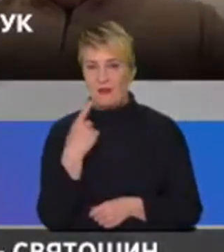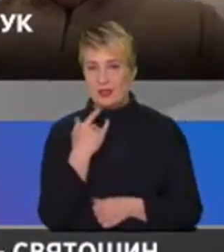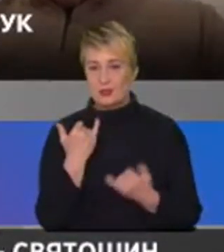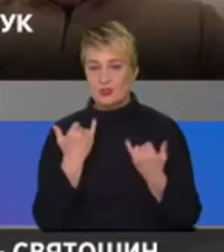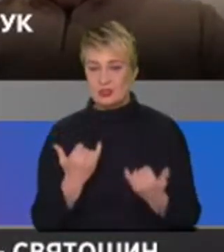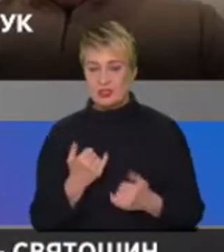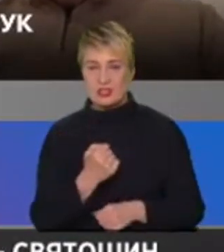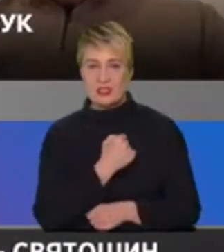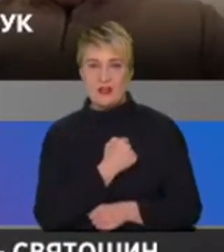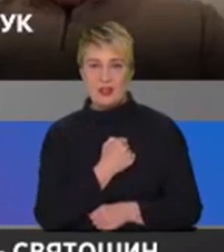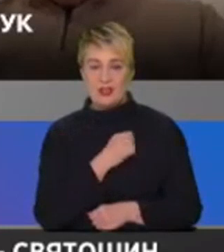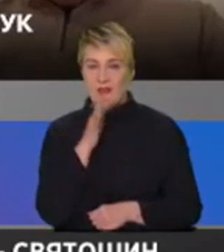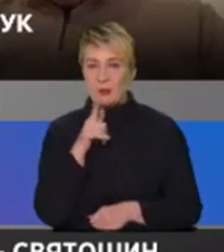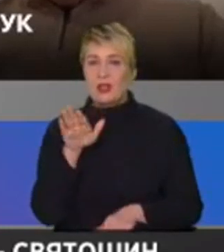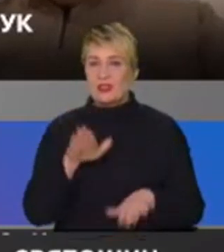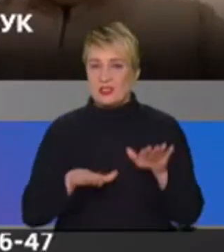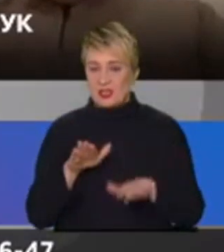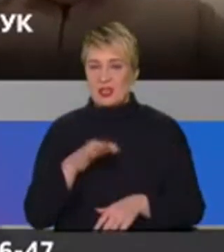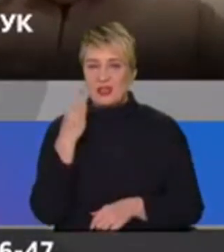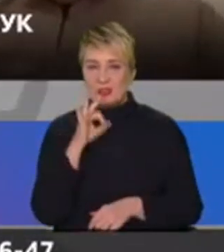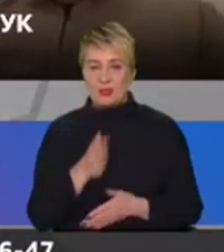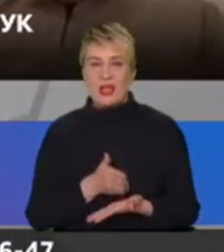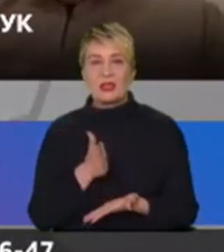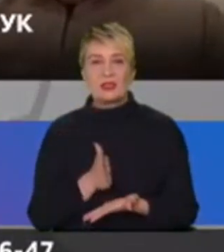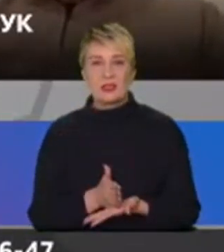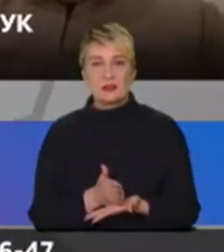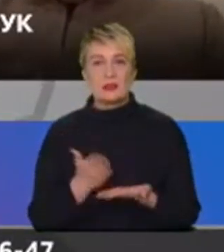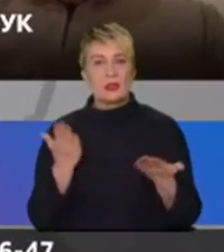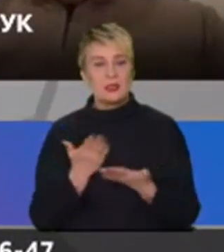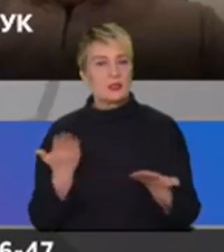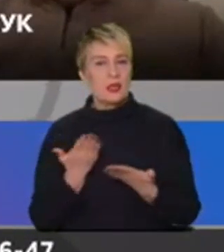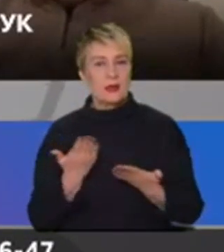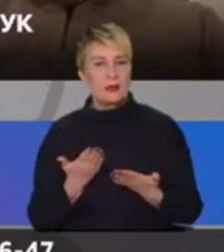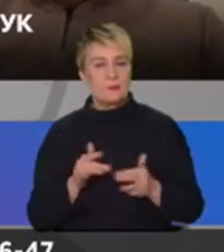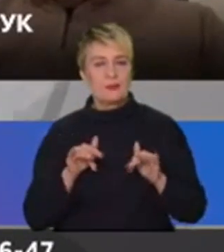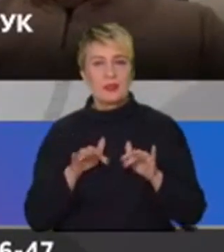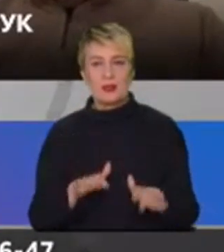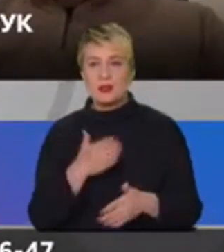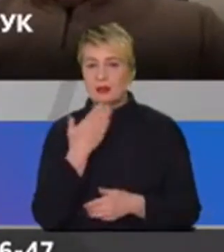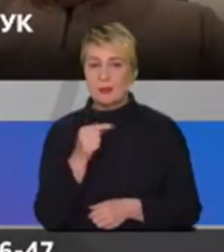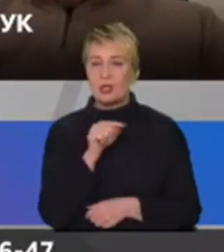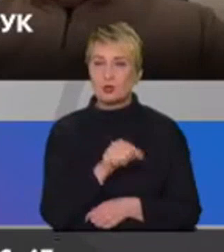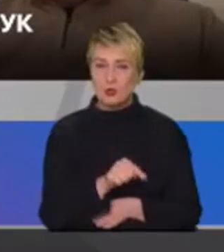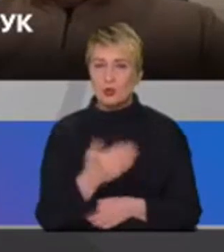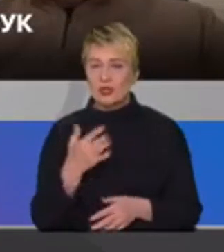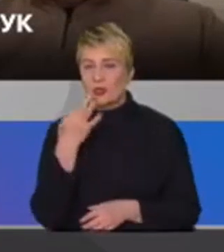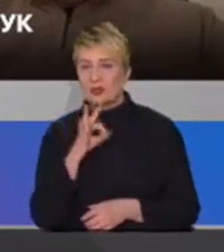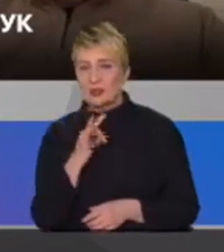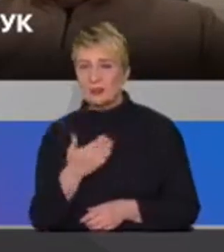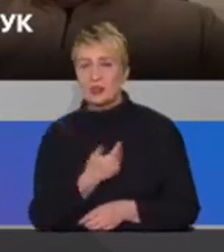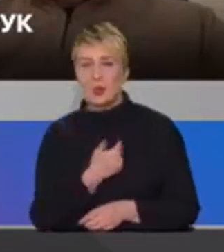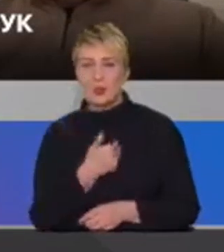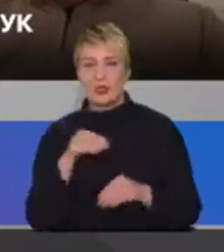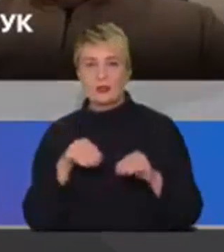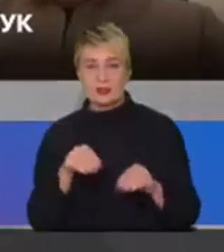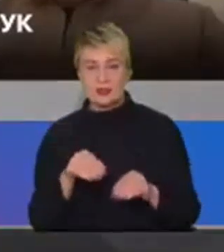хоча я знаю, що на складах семена є. А чи є якась альтернатива, якщо немає саме того насіння, яке вони розраховували, то якось